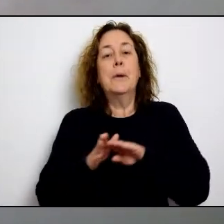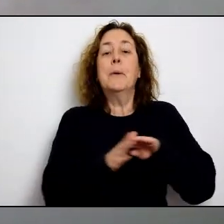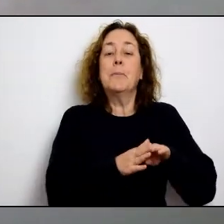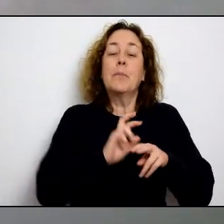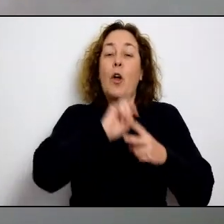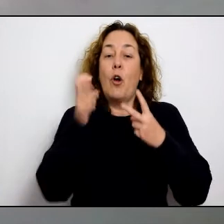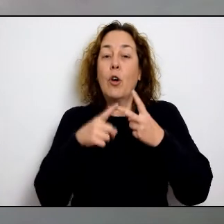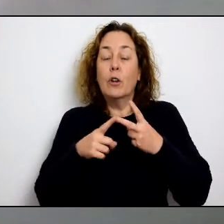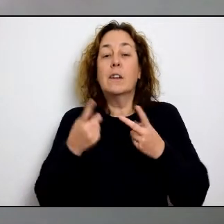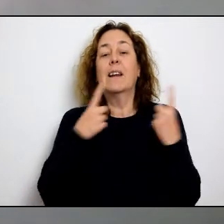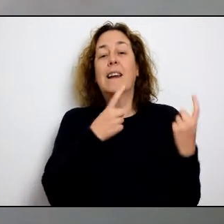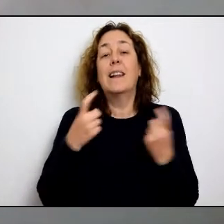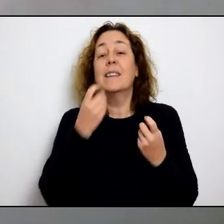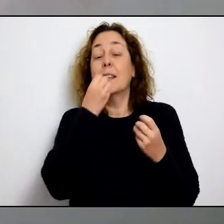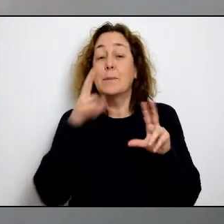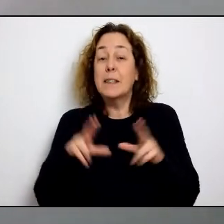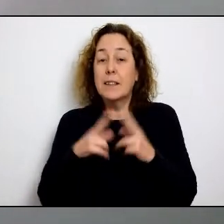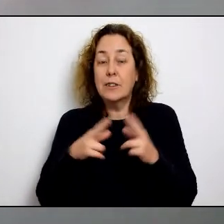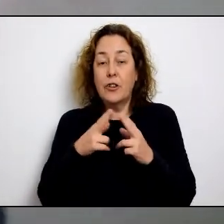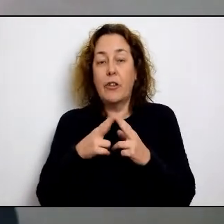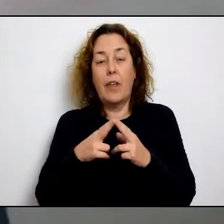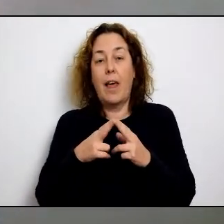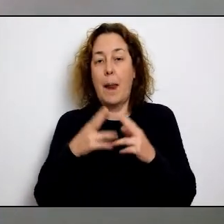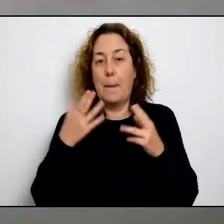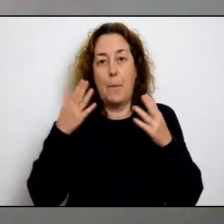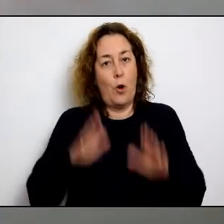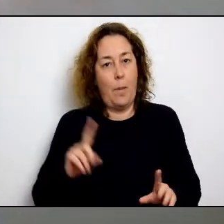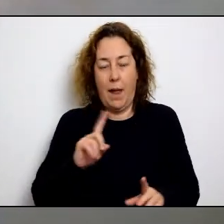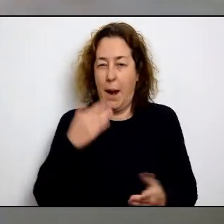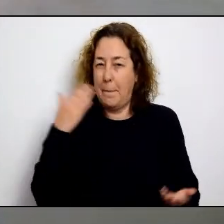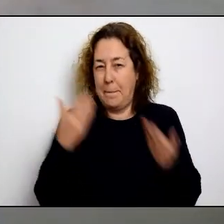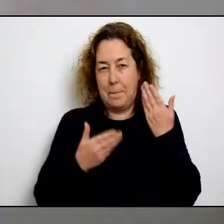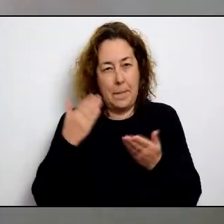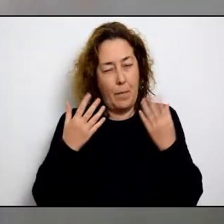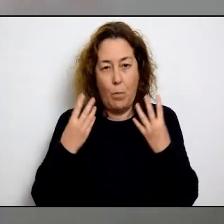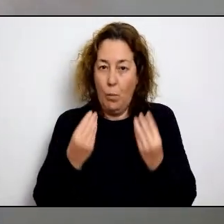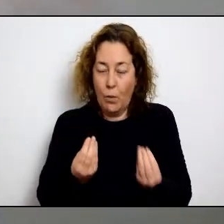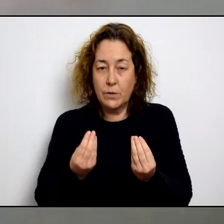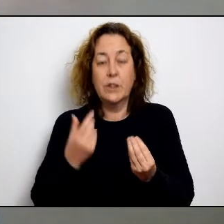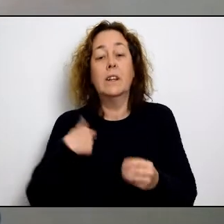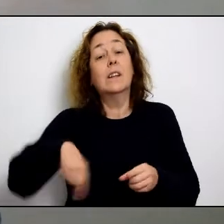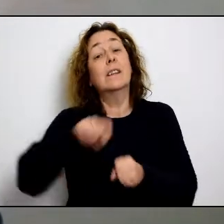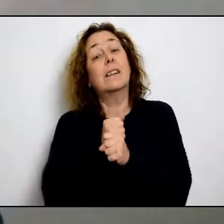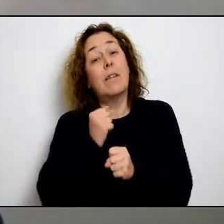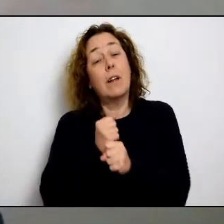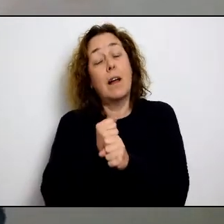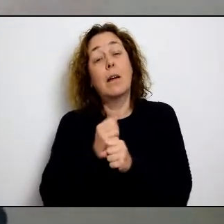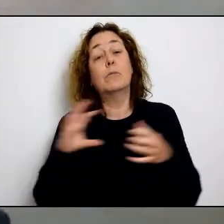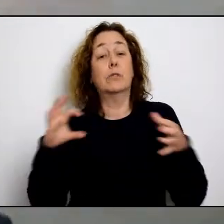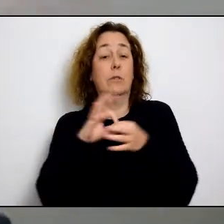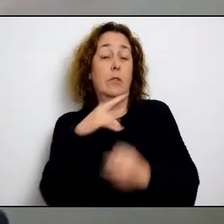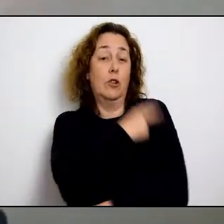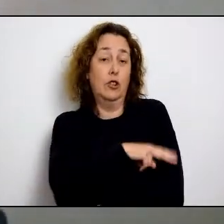per destinar a les nostres administracions locals. Per altra banda, les necessitats en matèria de benestar social